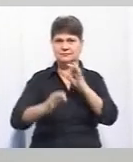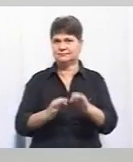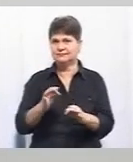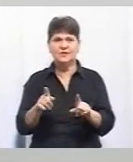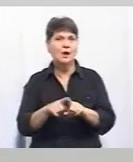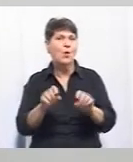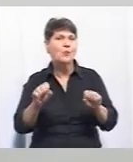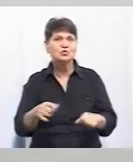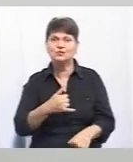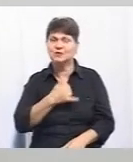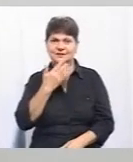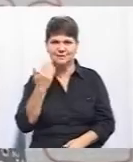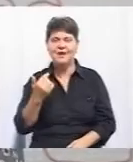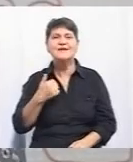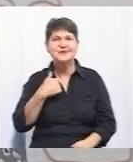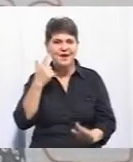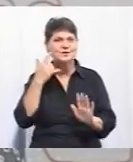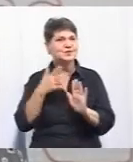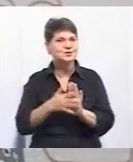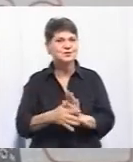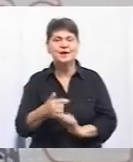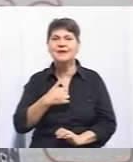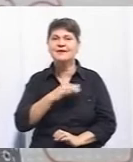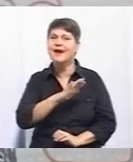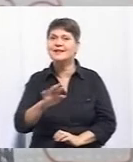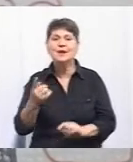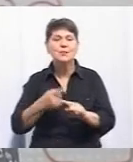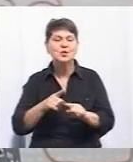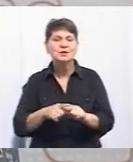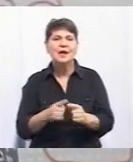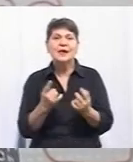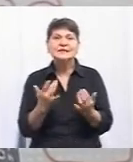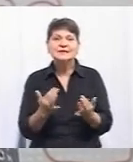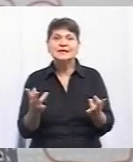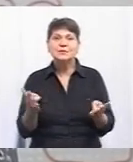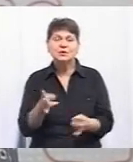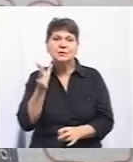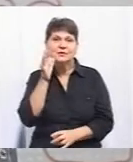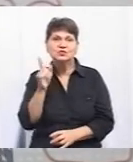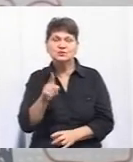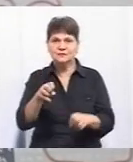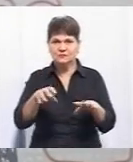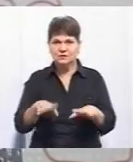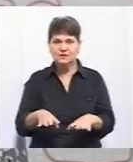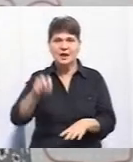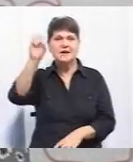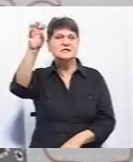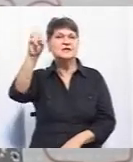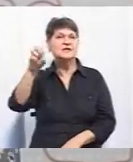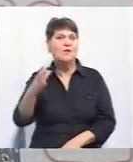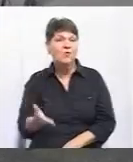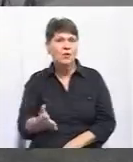такої можливості немає. Я зрозуміла, я не про це. Я більше про те, скільки потрібно часу, щоб вирішити, встановити світлофор,